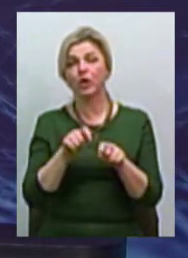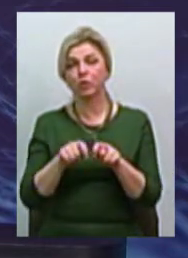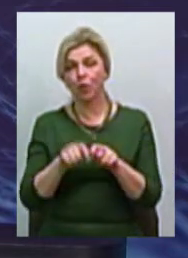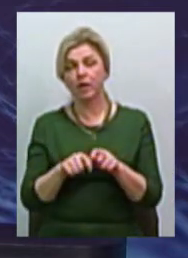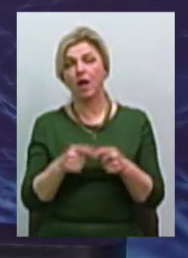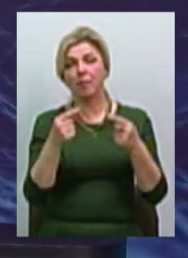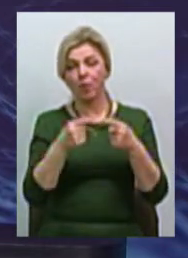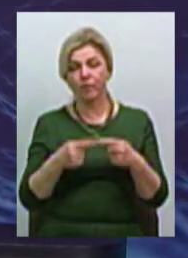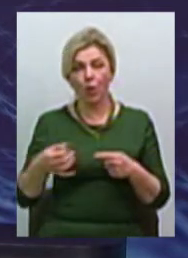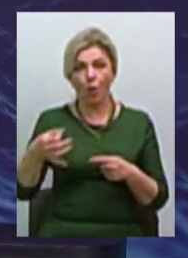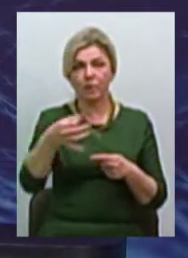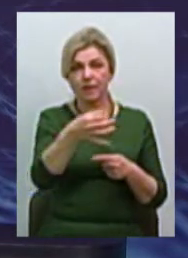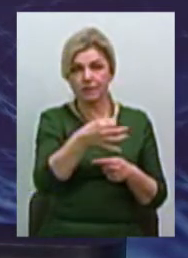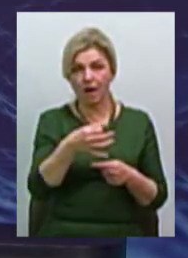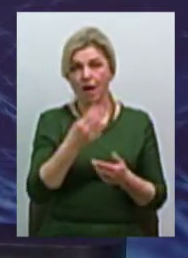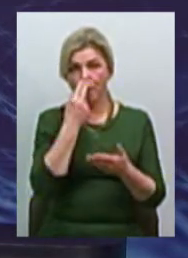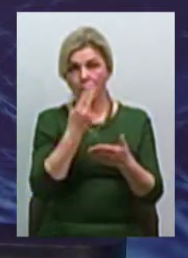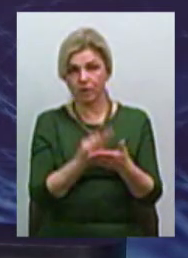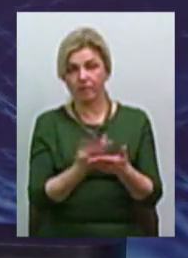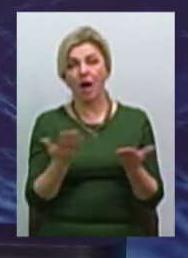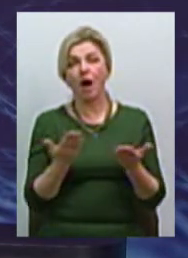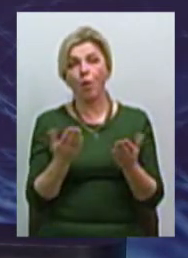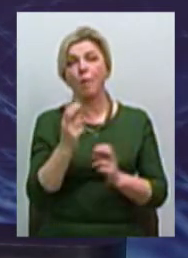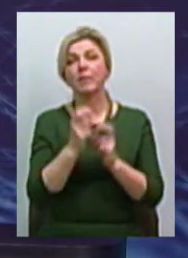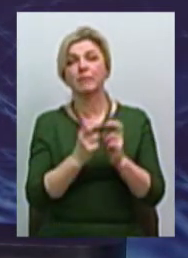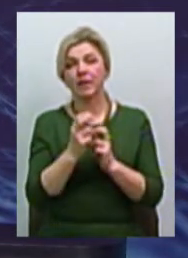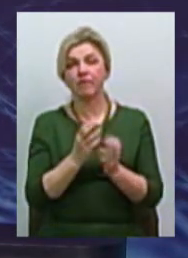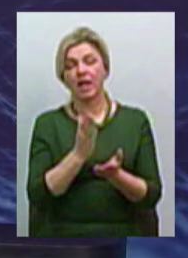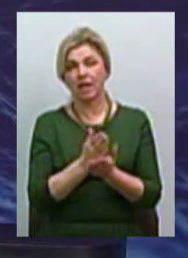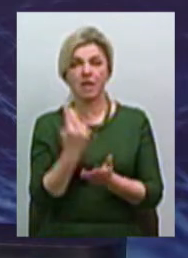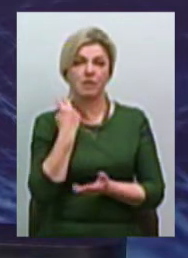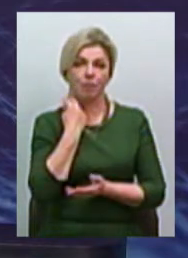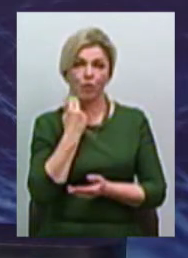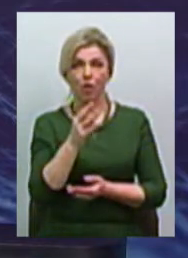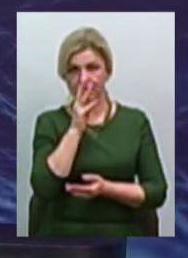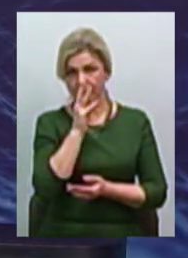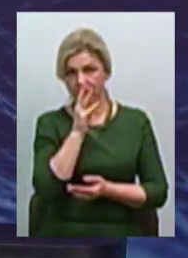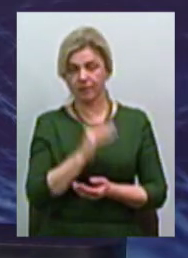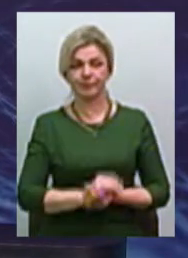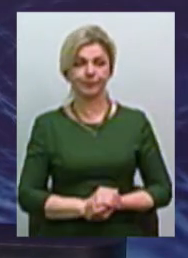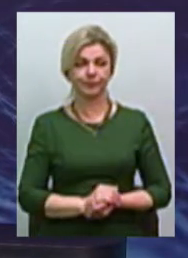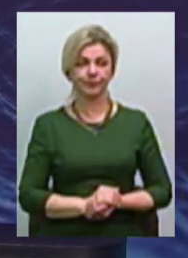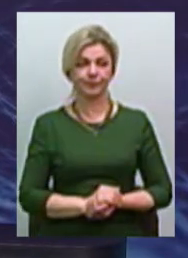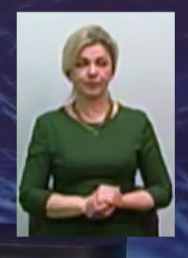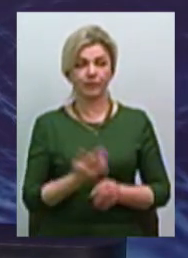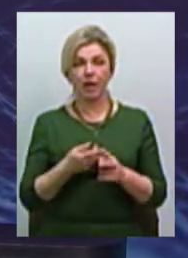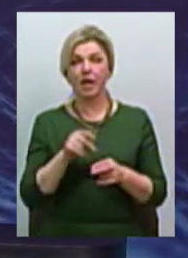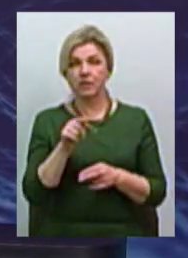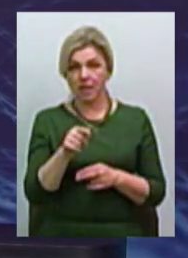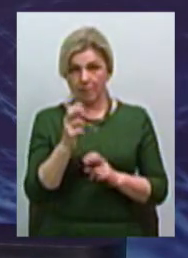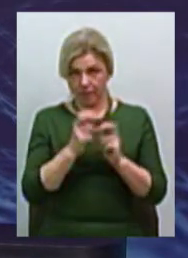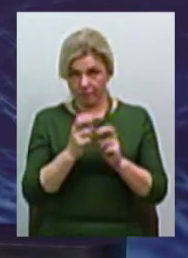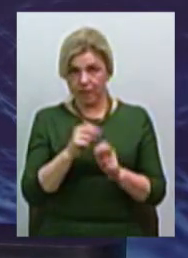відповідно, по областях, і подивитися, на якому підприємстві існує заборгованості з виплати заробітної оплати. Це інформація, яку надають самі